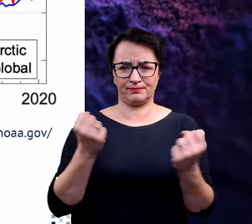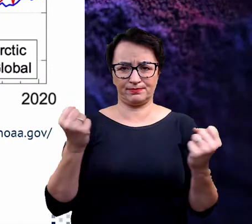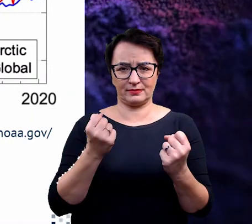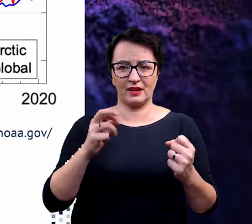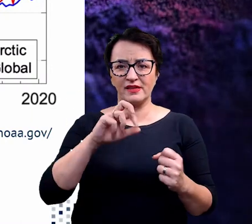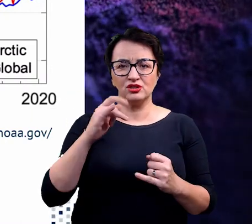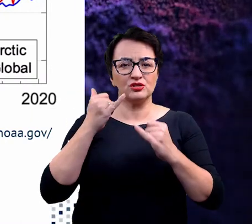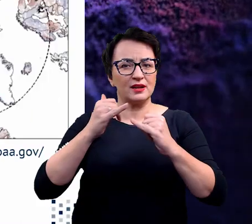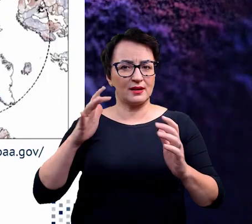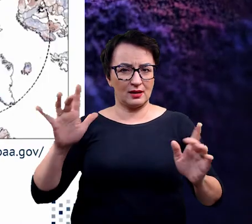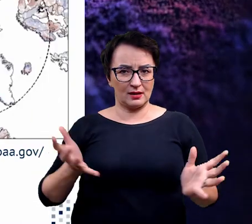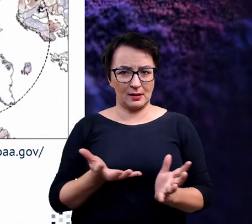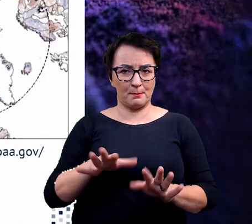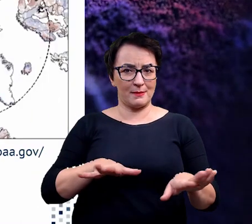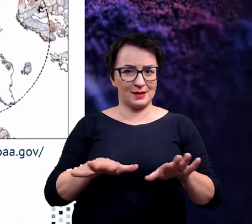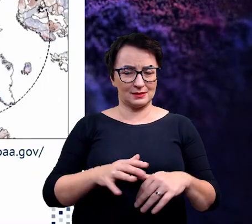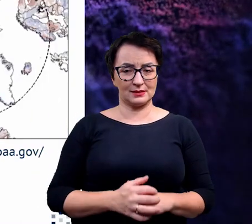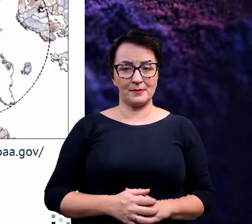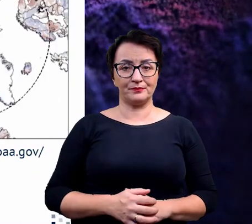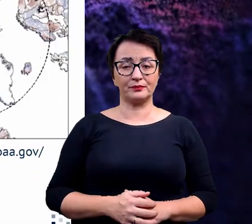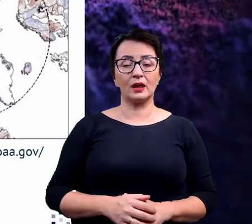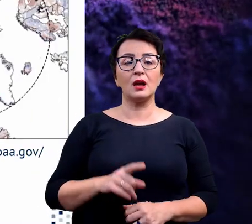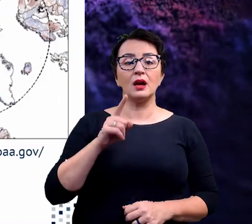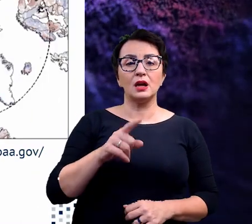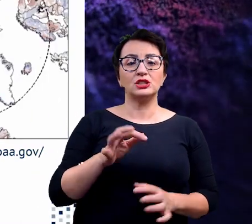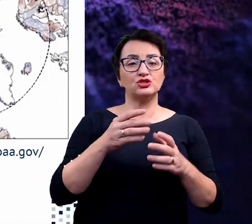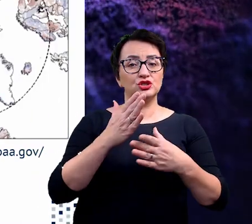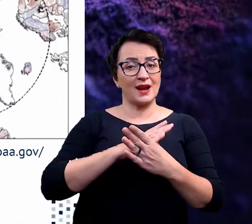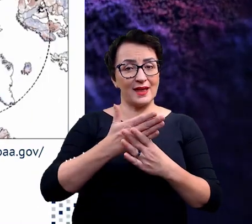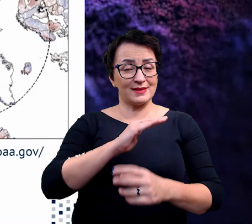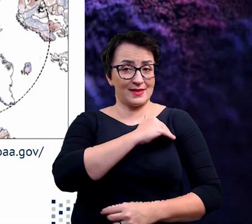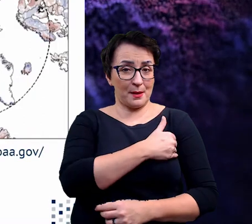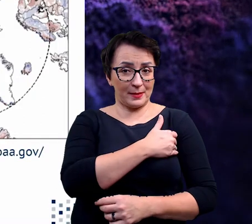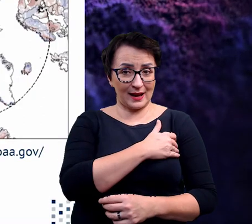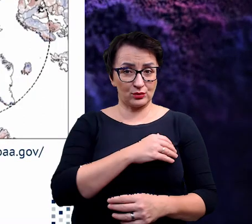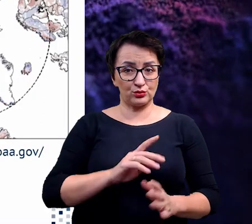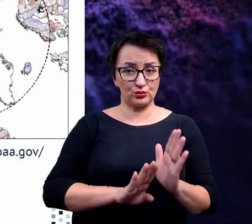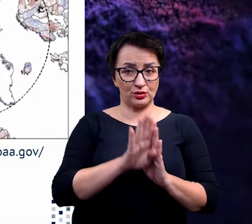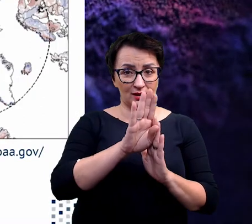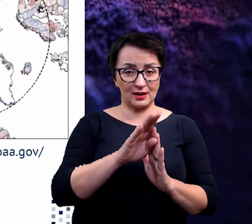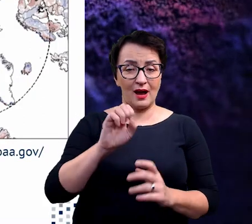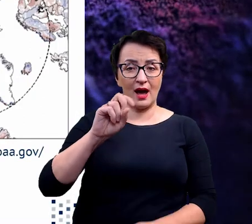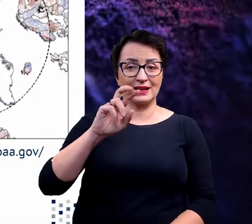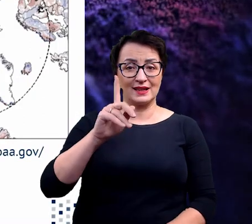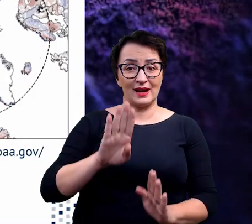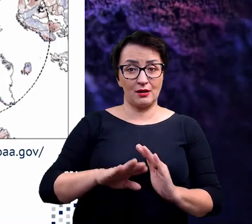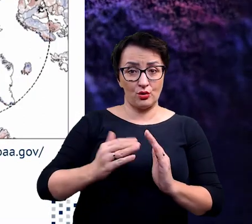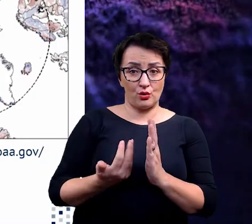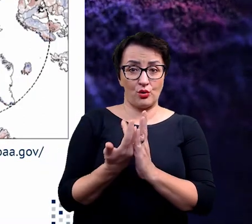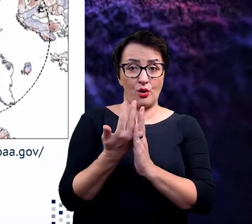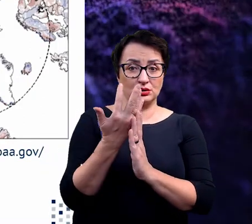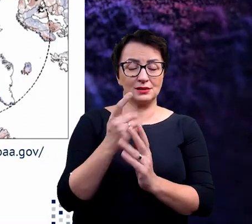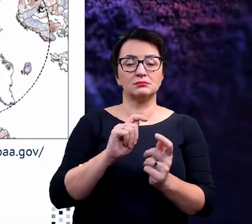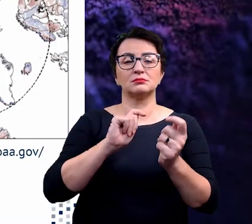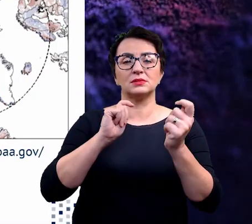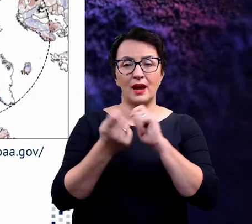gdziekolwiek indziej. Po odniesieniu się średnich temperatur w Arktyce towarzyszą także inne zjawiska. Zmienia się na przykład czas zalegania